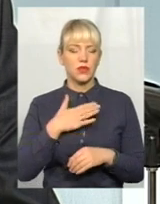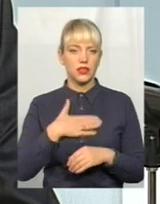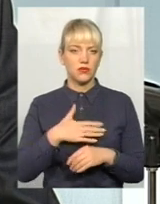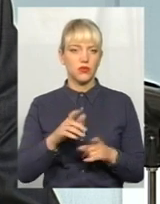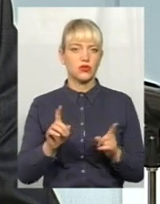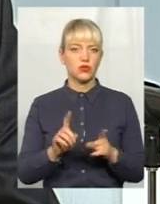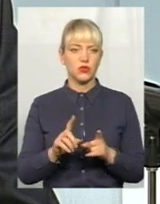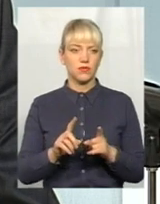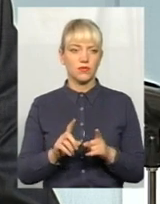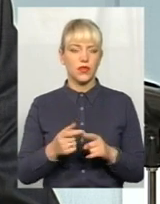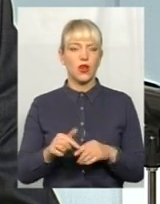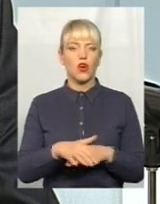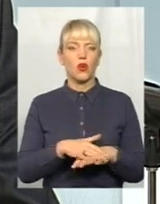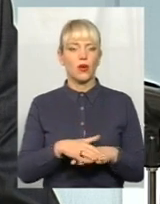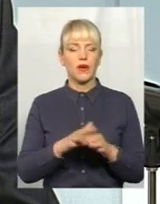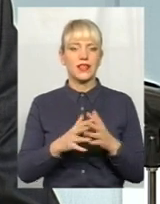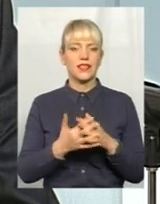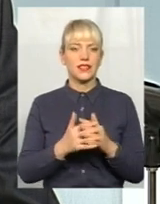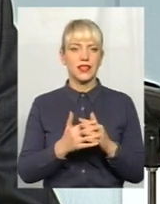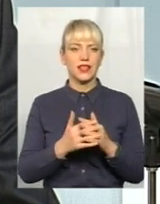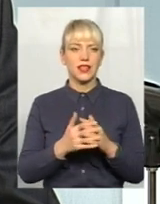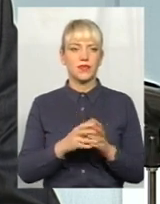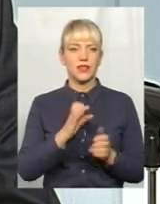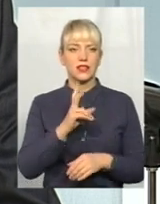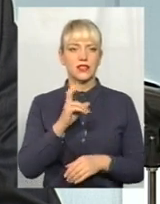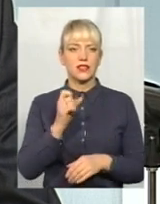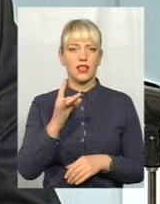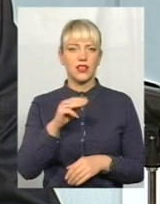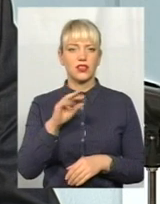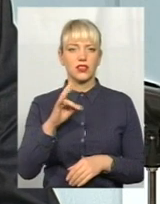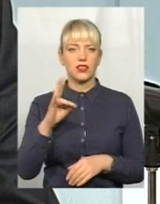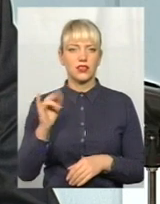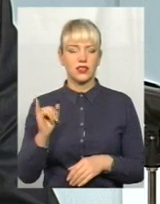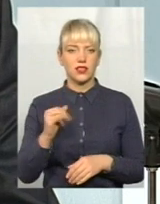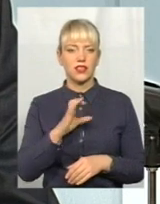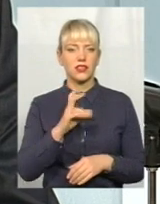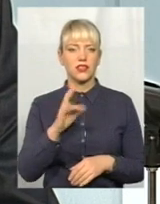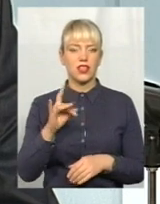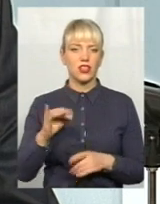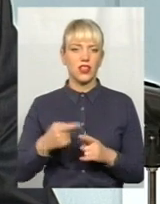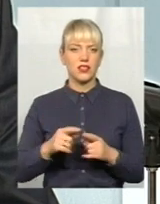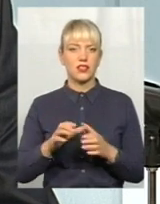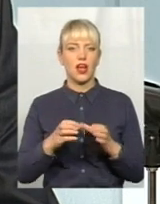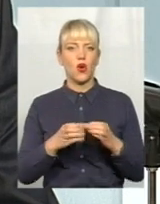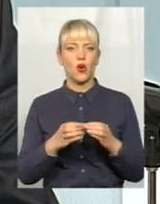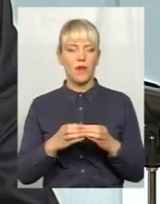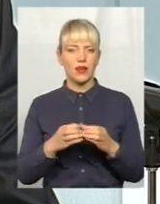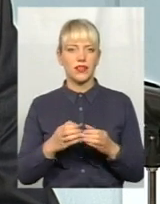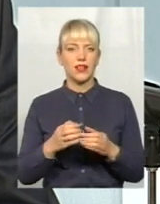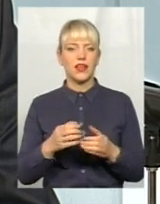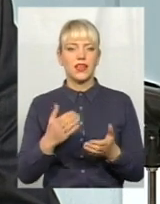громада села Скарженці, Скарженецька громада, вийшла з пропозицією, що в них є